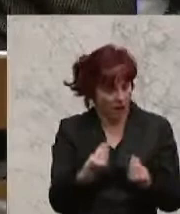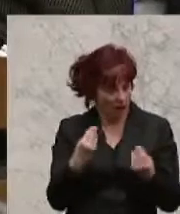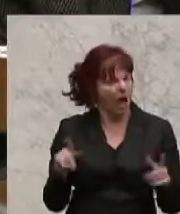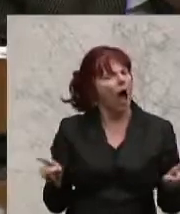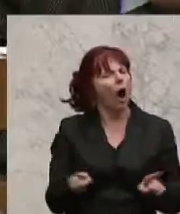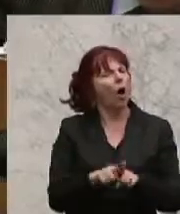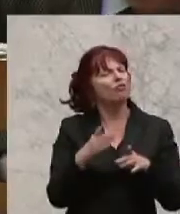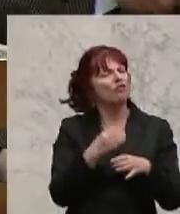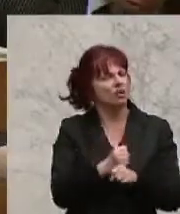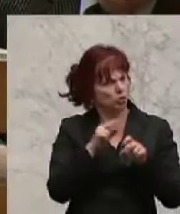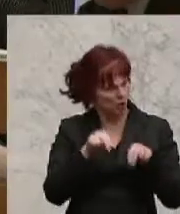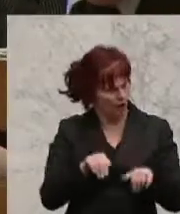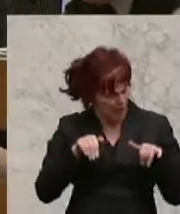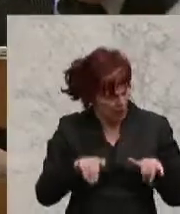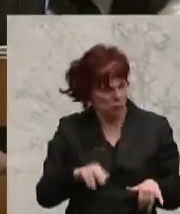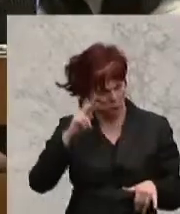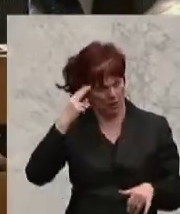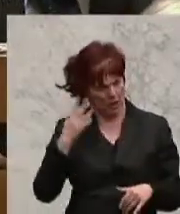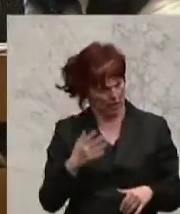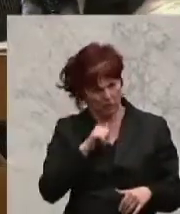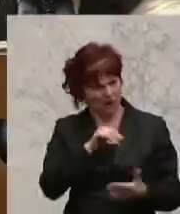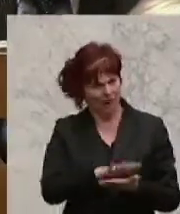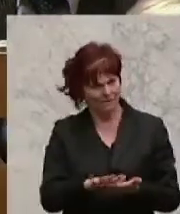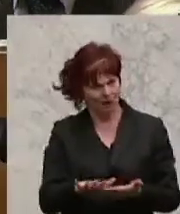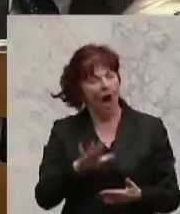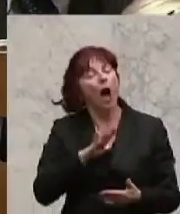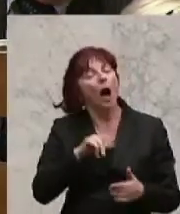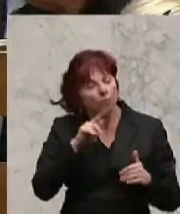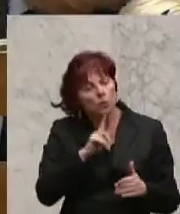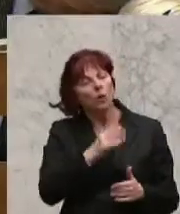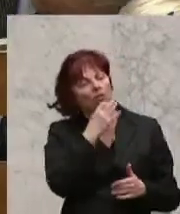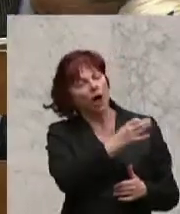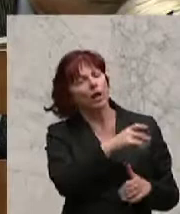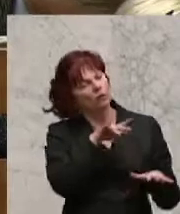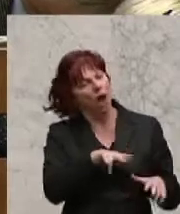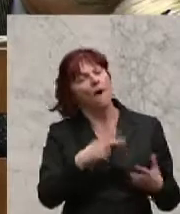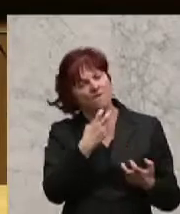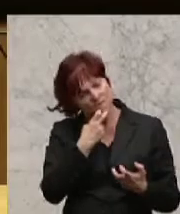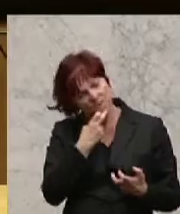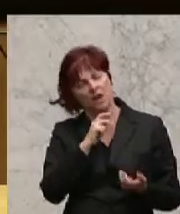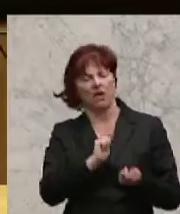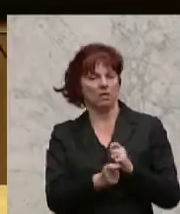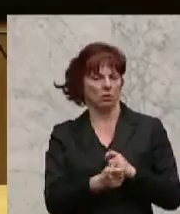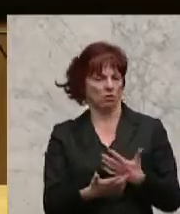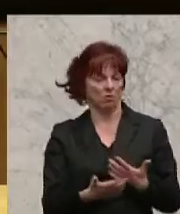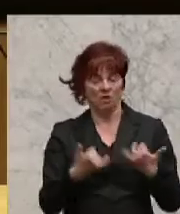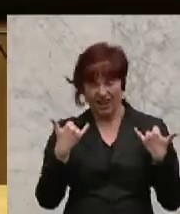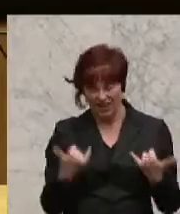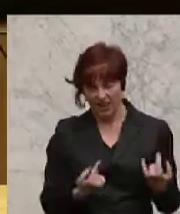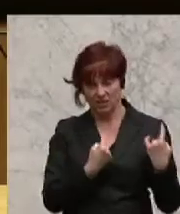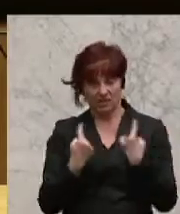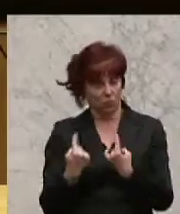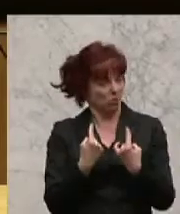zu lösen. Das ist völlig klar. Die Frage ist nur, ob man den Willen dazu hat, ob man sagt, die derzeitige Situation ist unbefriedigend. Ich will